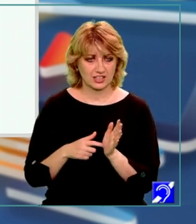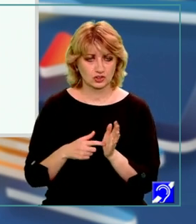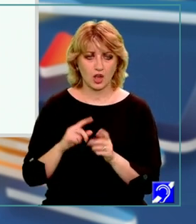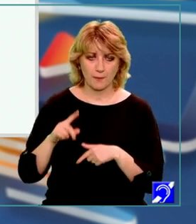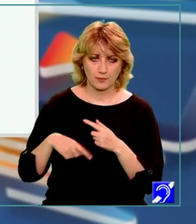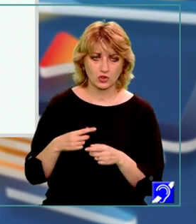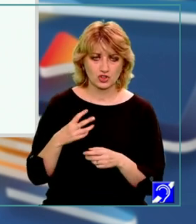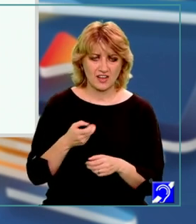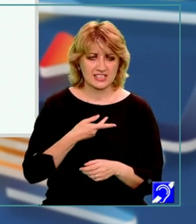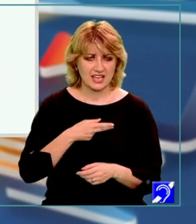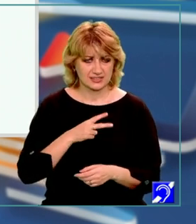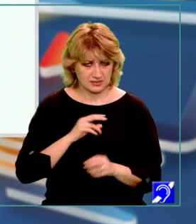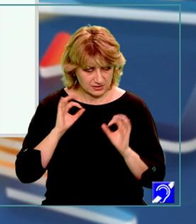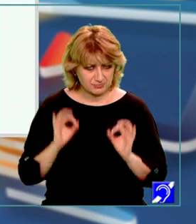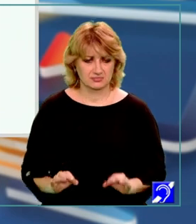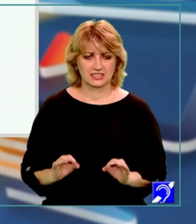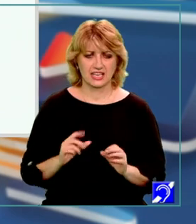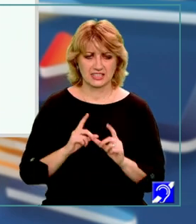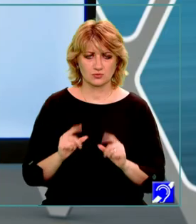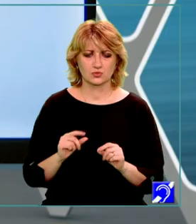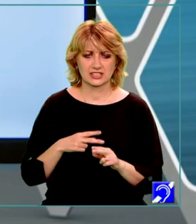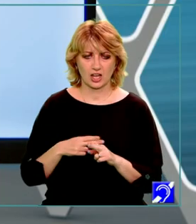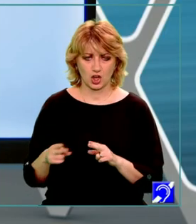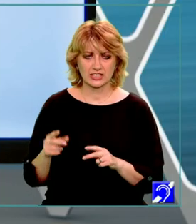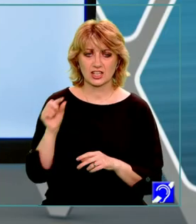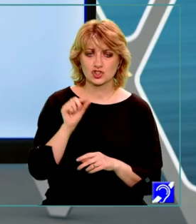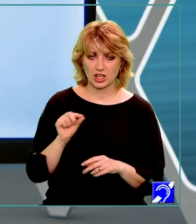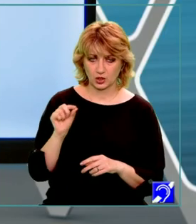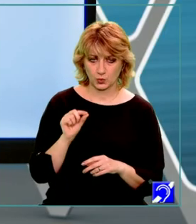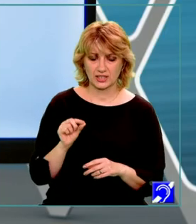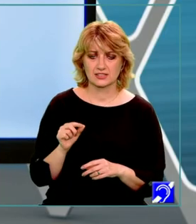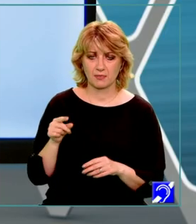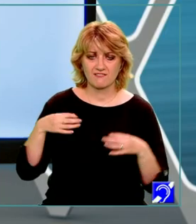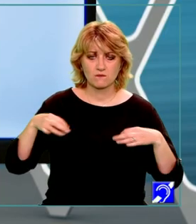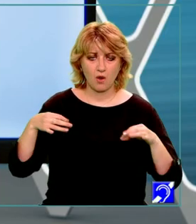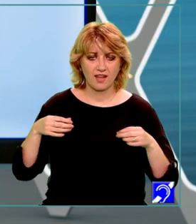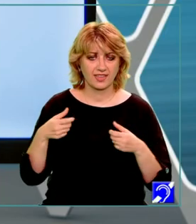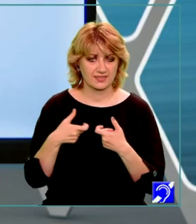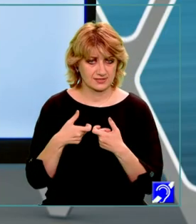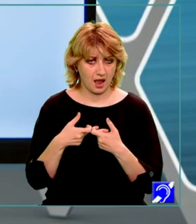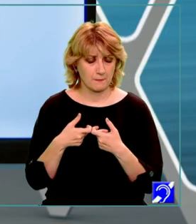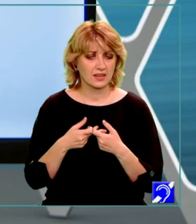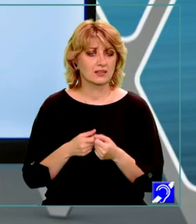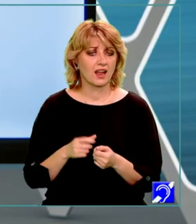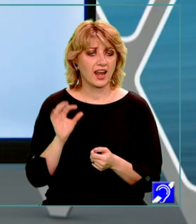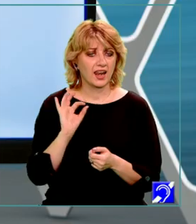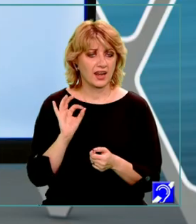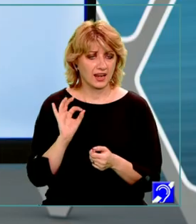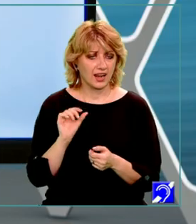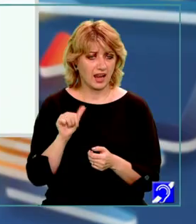după ce v-ați asigurat că răspunsul este cel corect, să încercuiți pe foaia voastră de lucrare litera